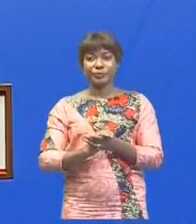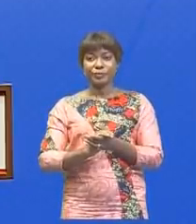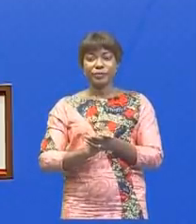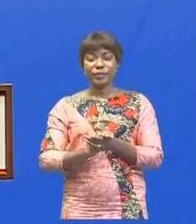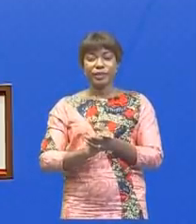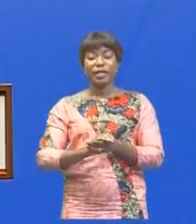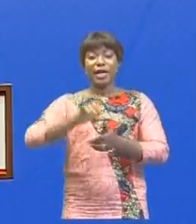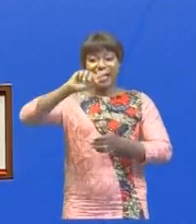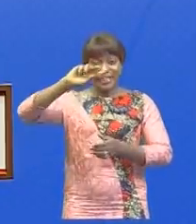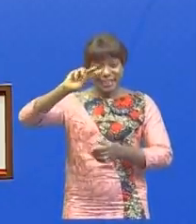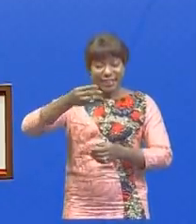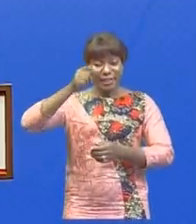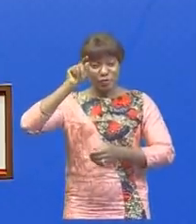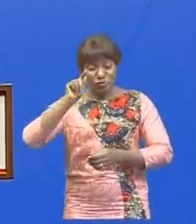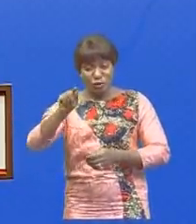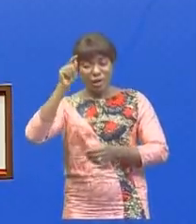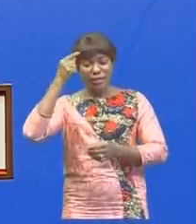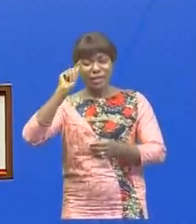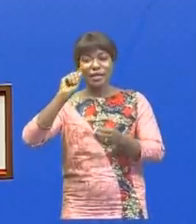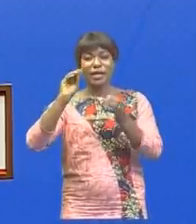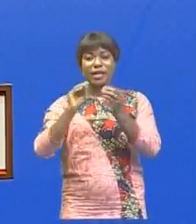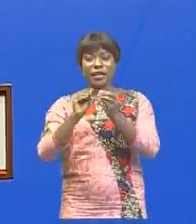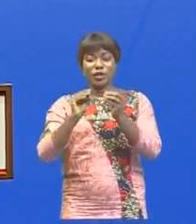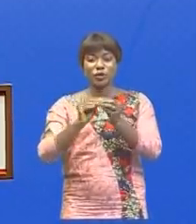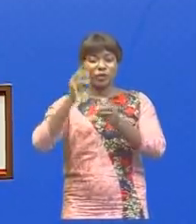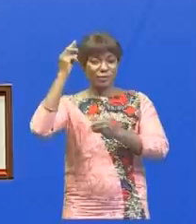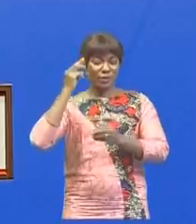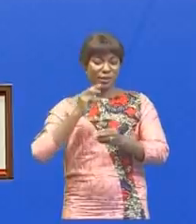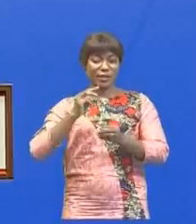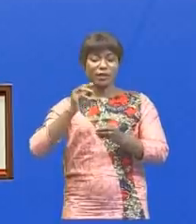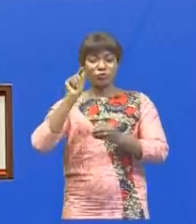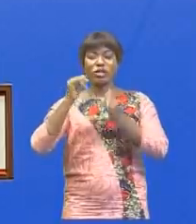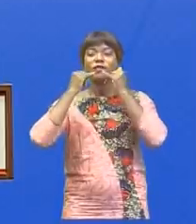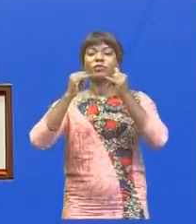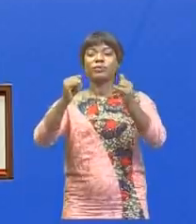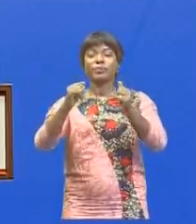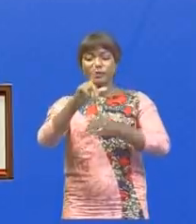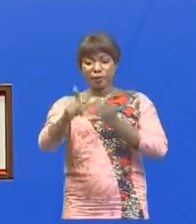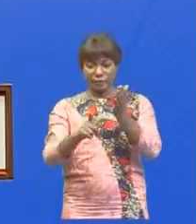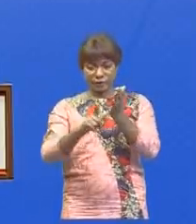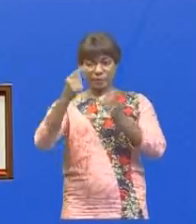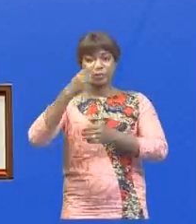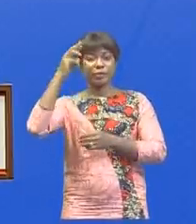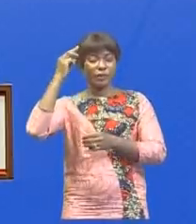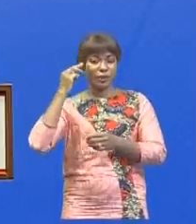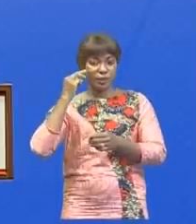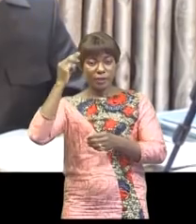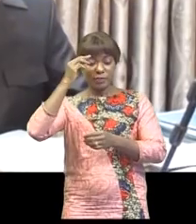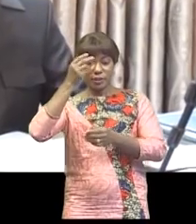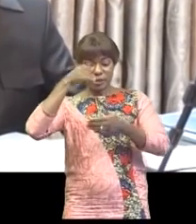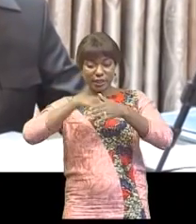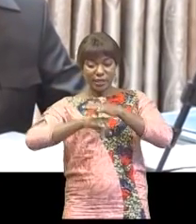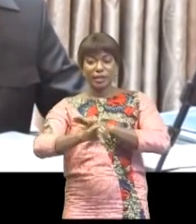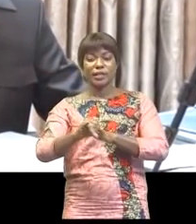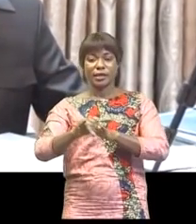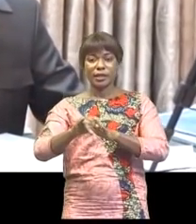Chapitre 2 du Conseil de ministre de ce jour, point d'information. Le vice-premier ministre, ministre de l'Intérieur,